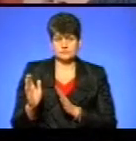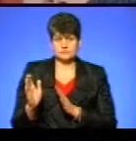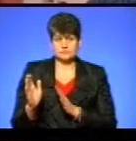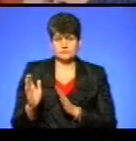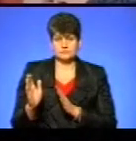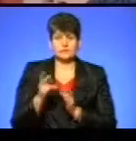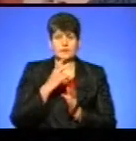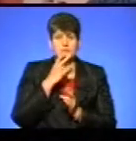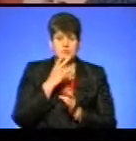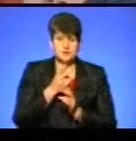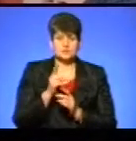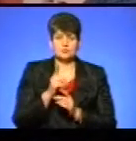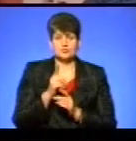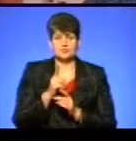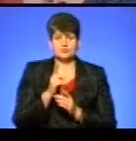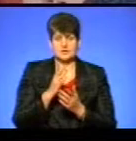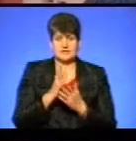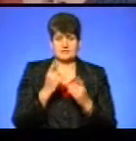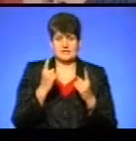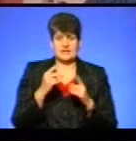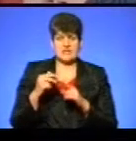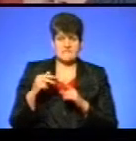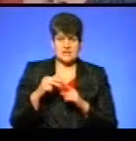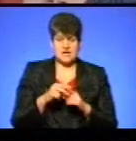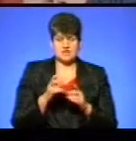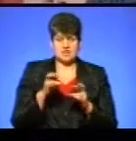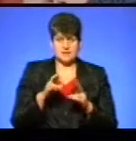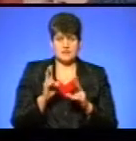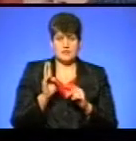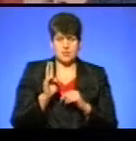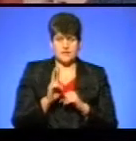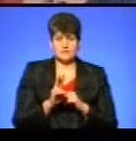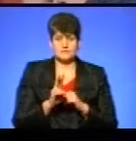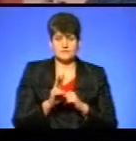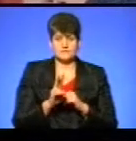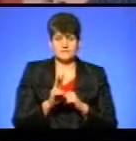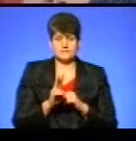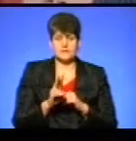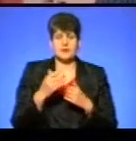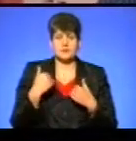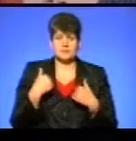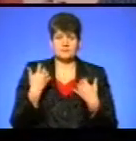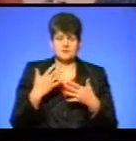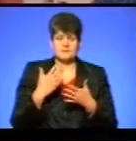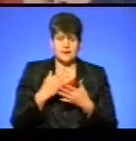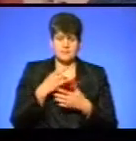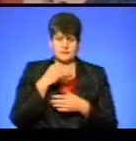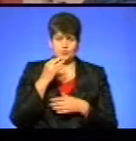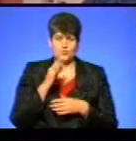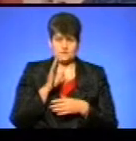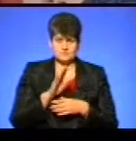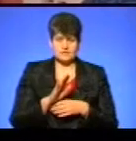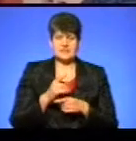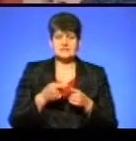Бачимо, що йде велике навантаження на тролейбуси. Ми вже мали такий досвід і в даній